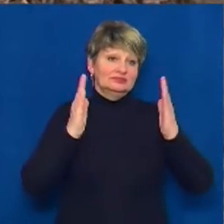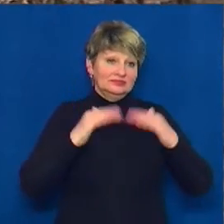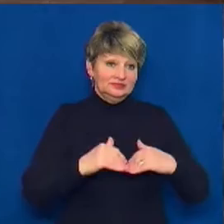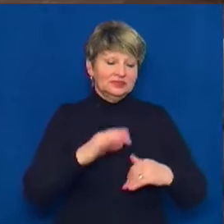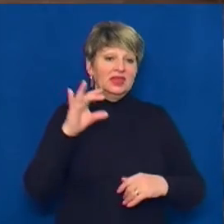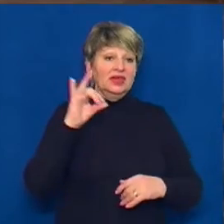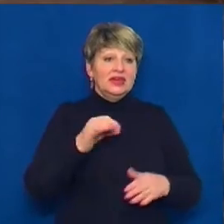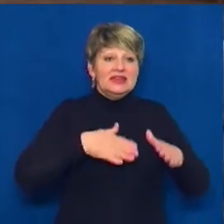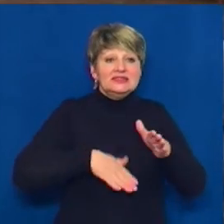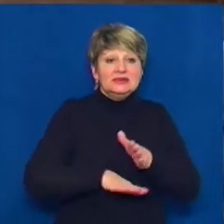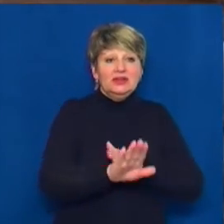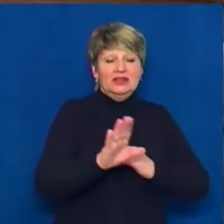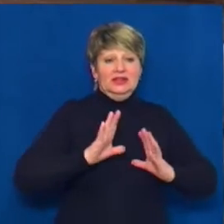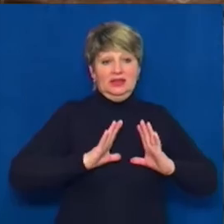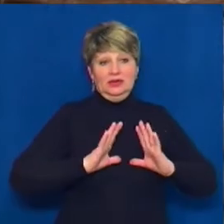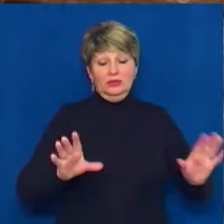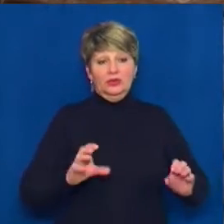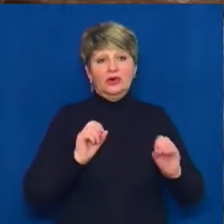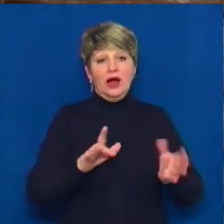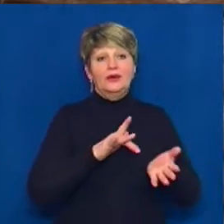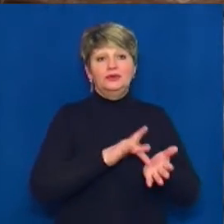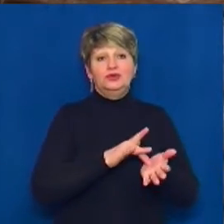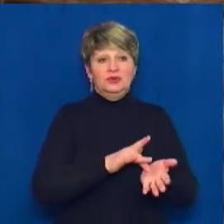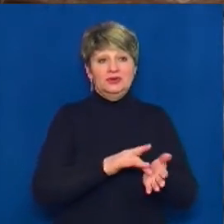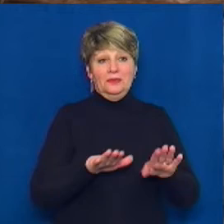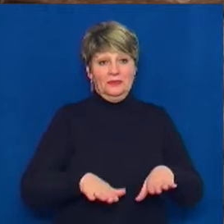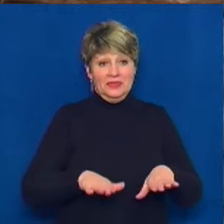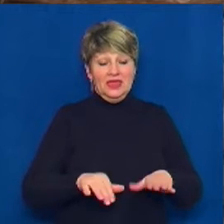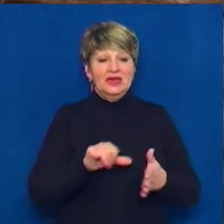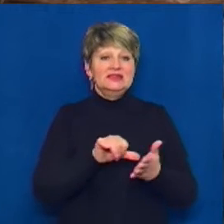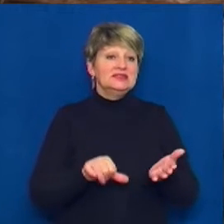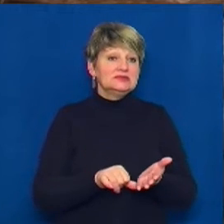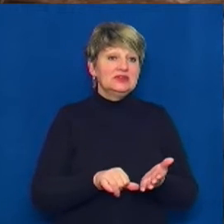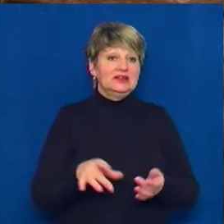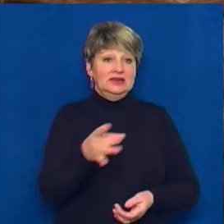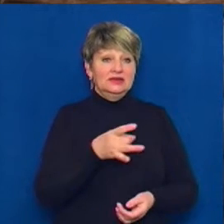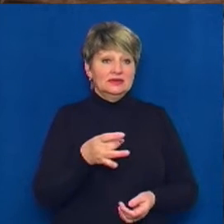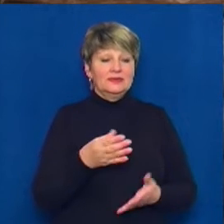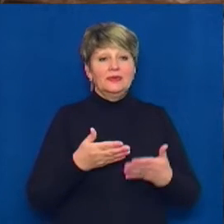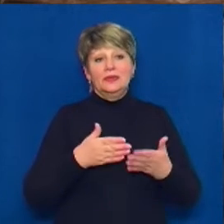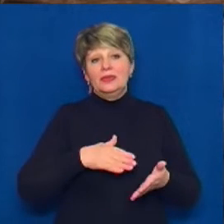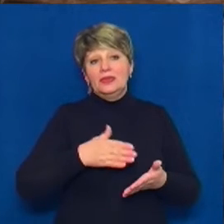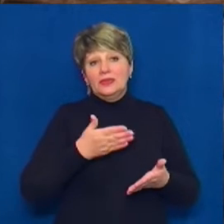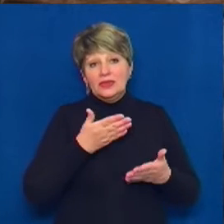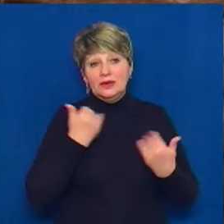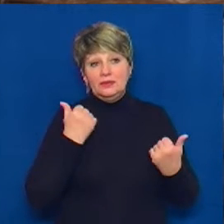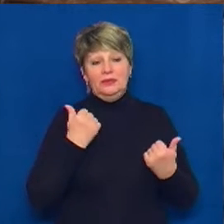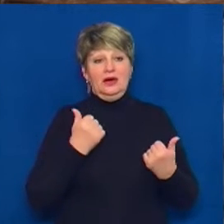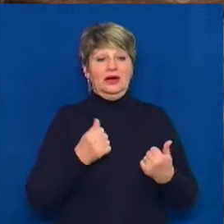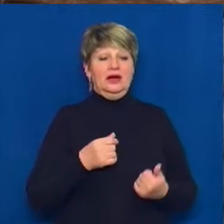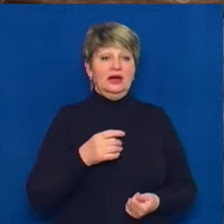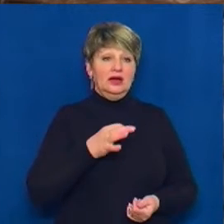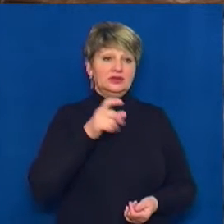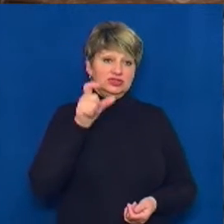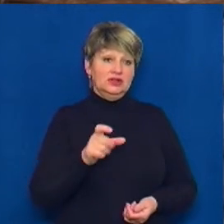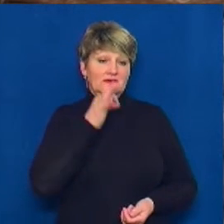перестала існувати як туристичний об'єкт. Так як в Смілянському районі відсутній сектор, який за туризм відповідає,